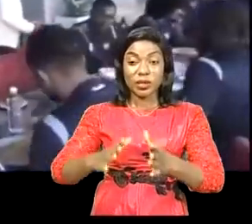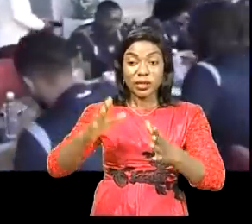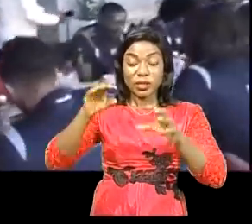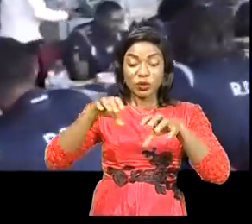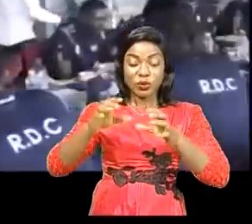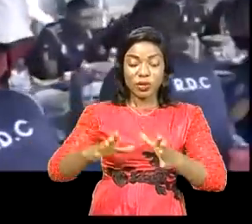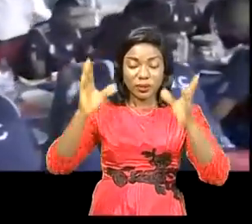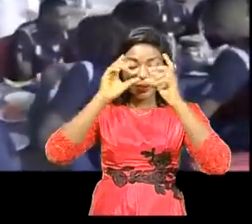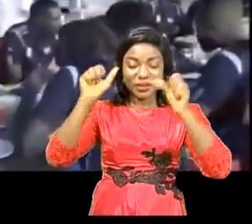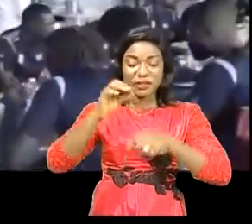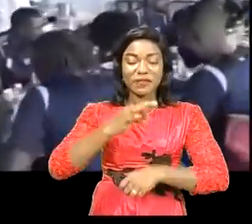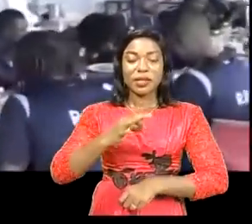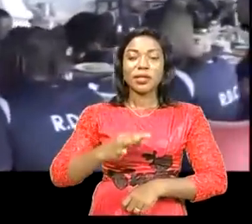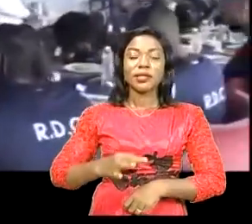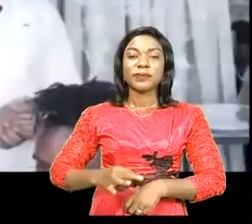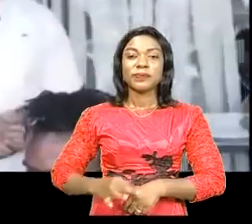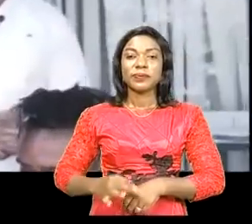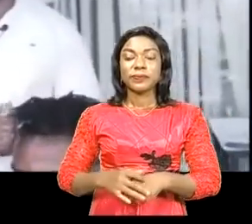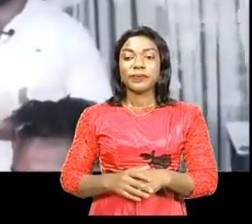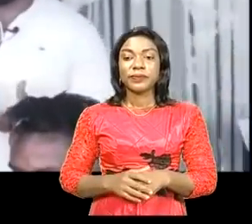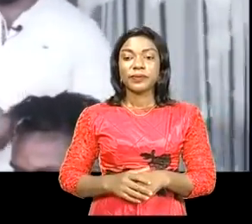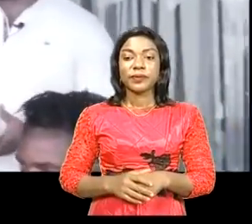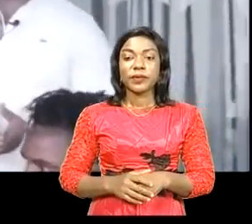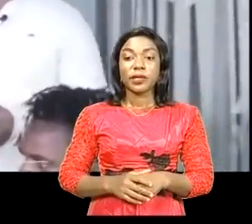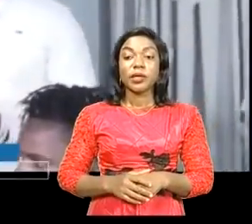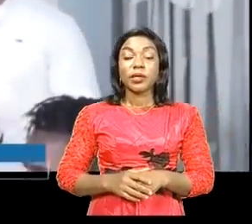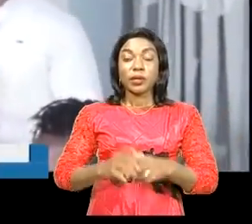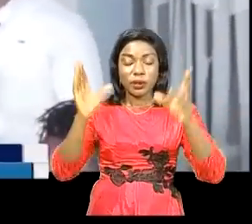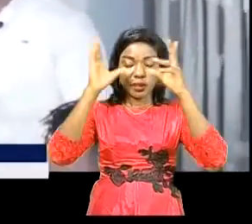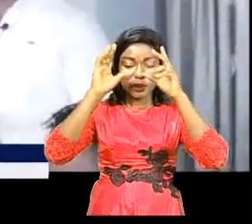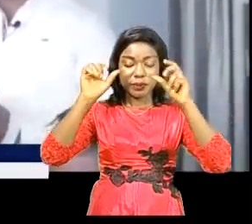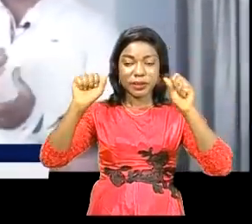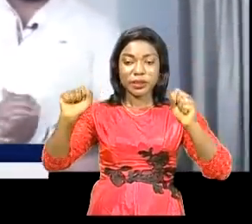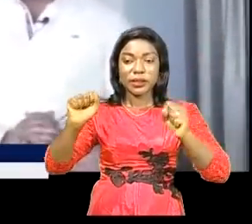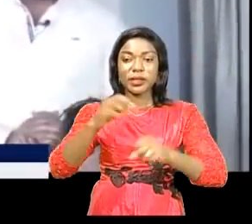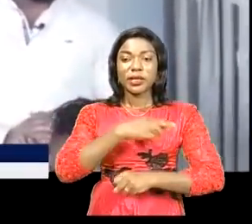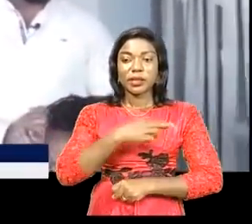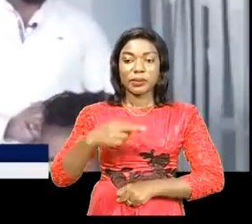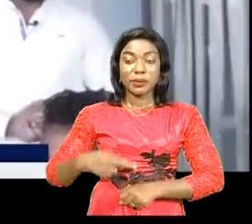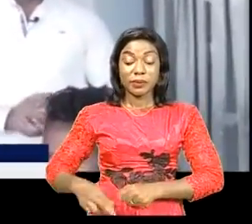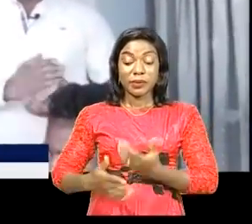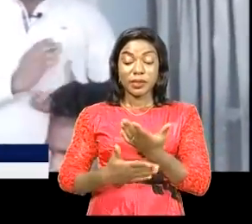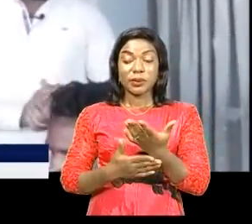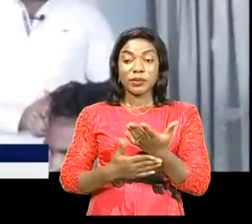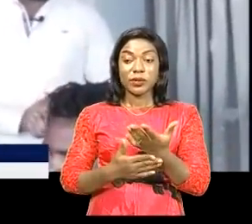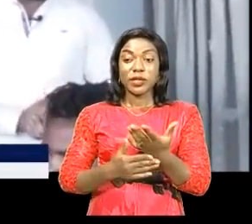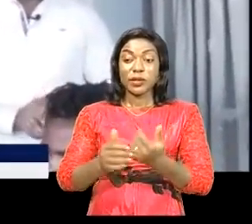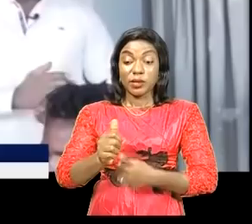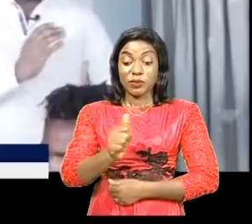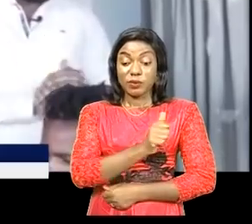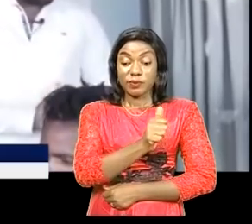République, Félix-Antoine Tichekedi. Le président de République m'a demandé personnellement de venir